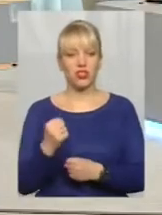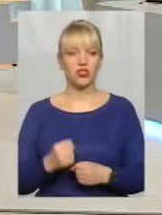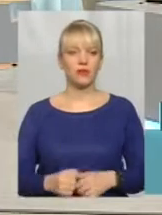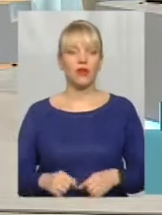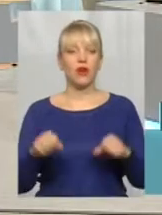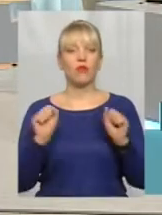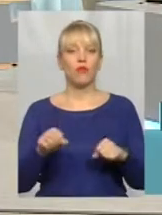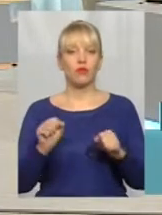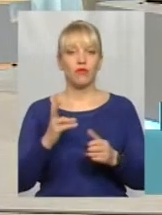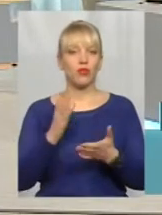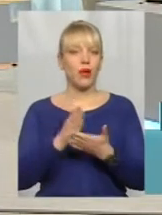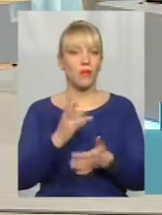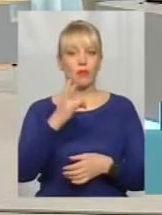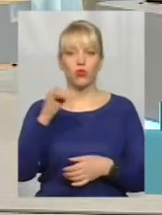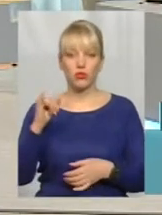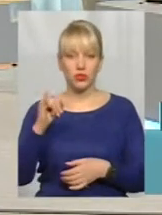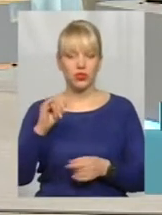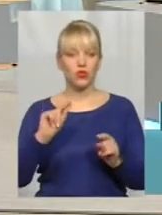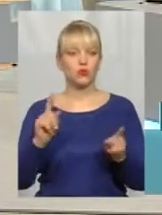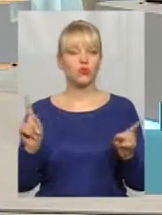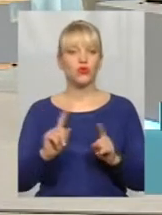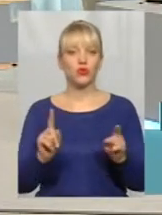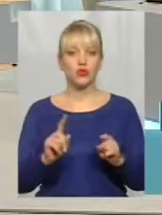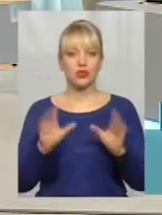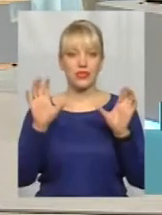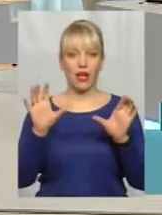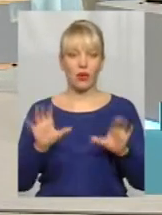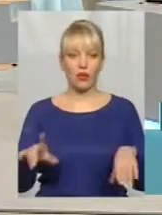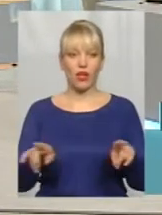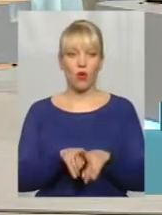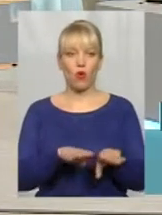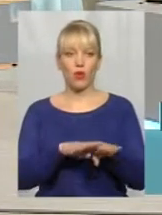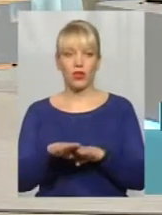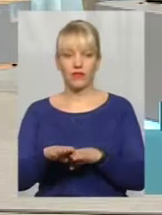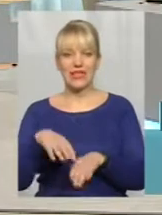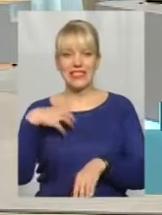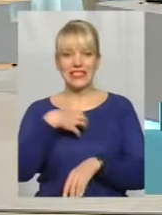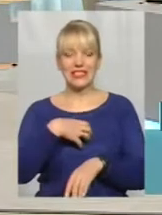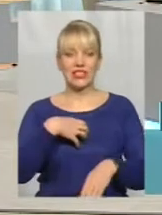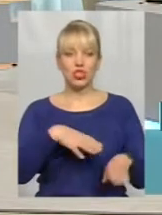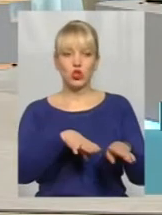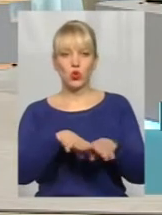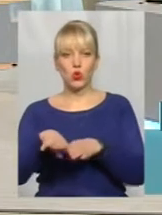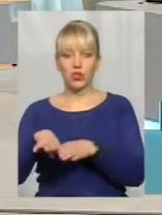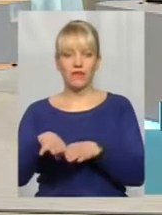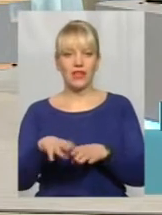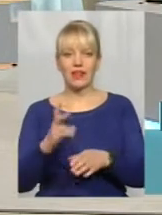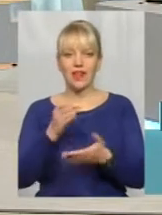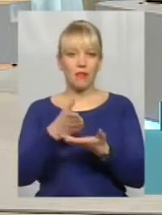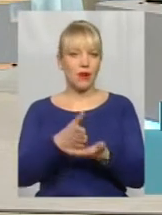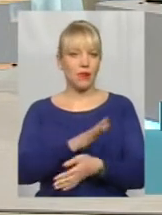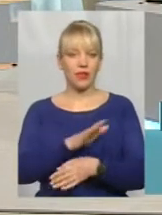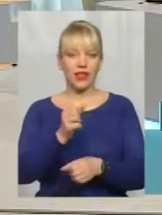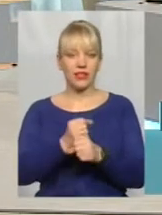напряму ні, тому що закони такого рівня, стратегічного рівня напряму не діють.